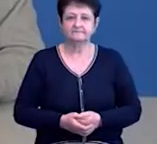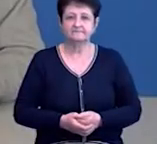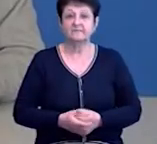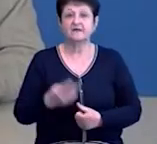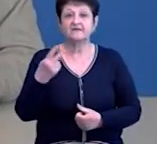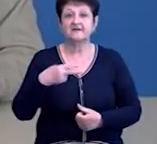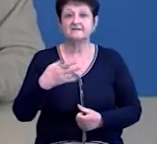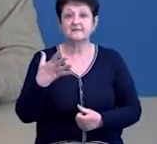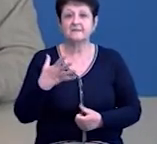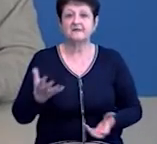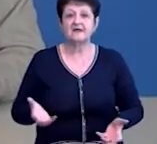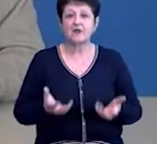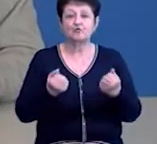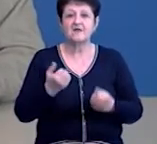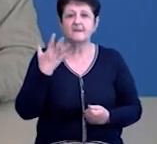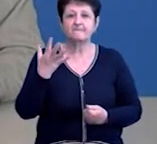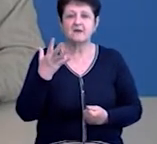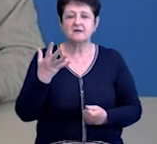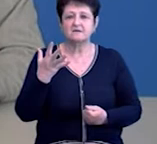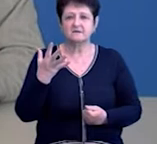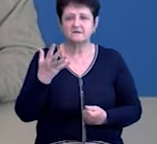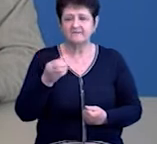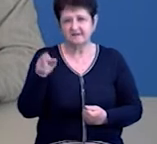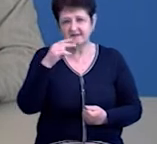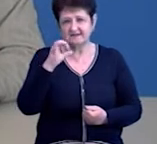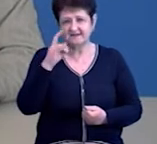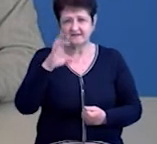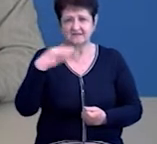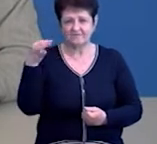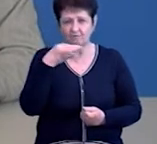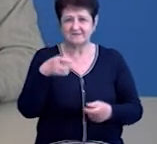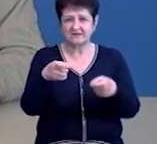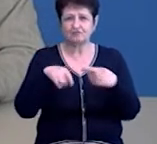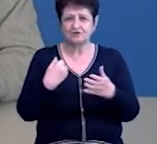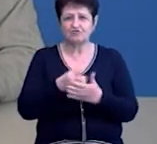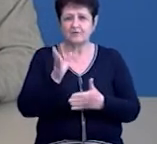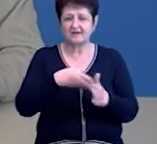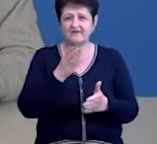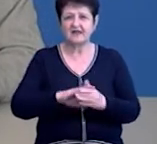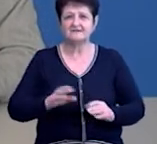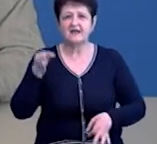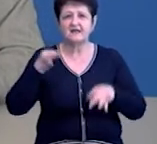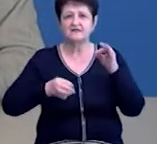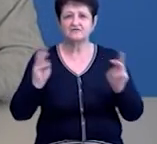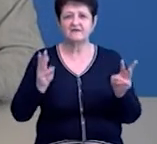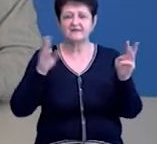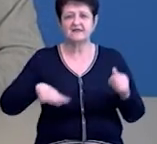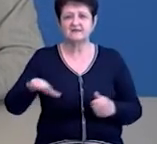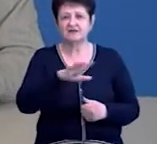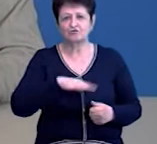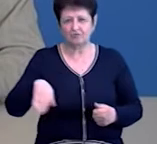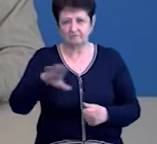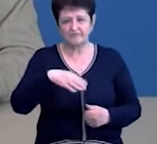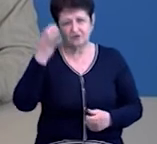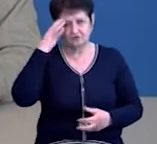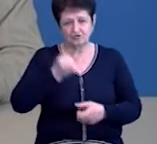25 рятувальників, 5 автостестерн управління ДСНС в області залучили до ліквідації лісових пожеж на території зони відчуження.